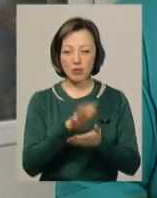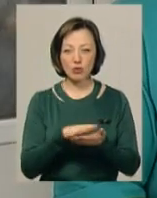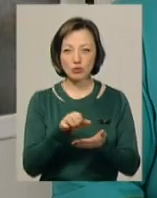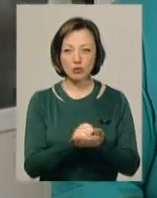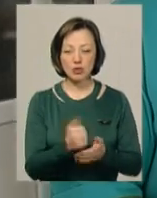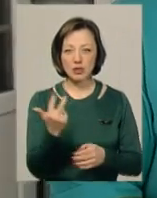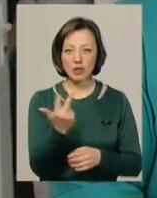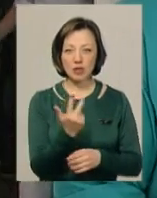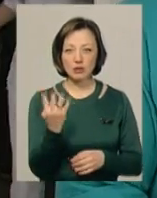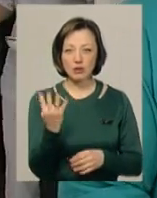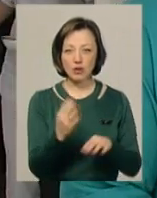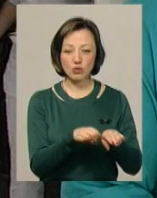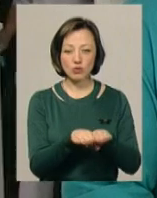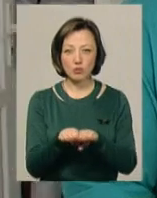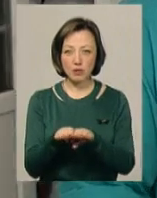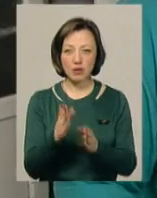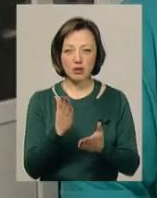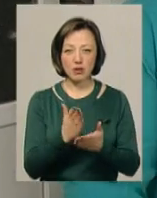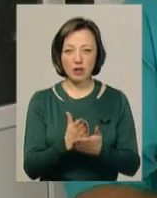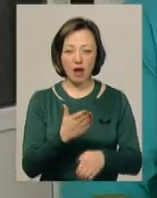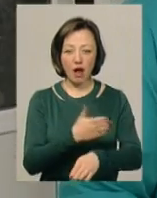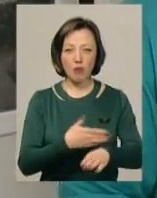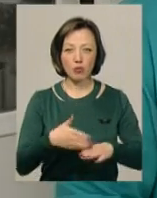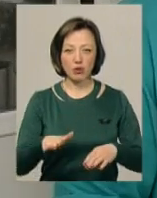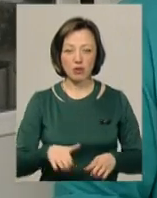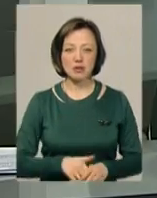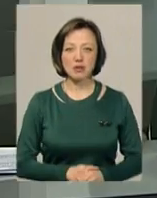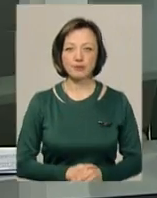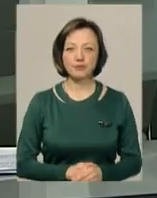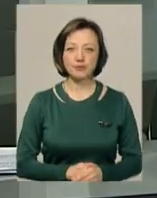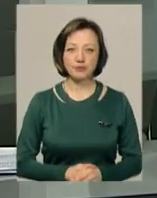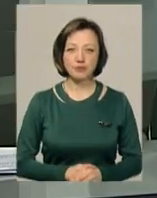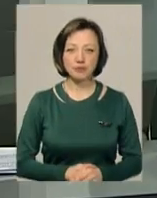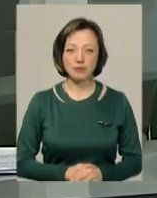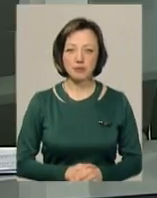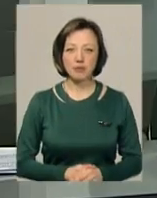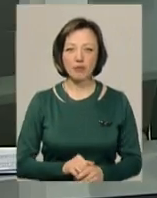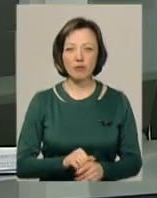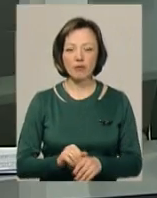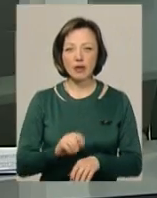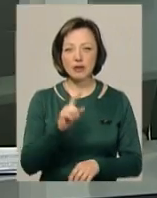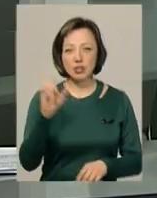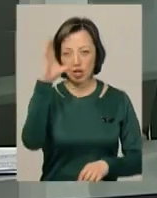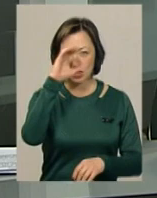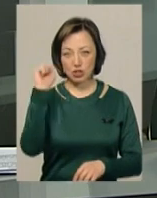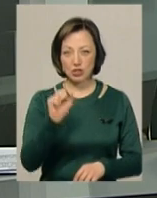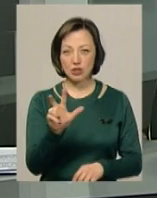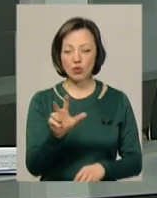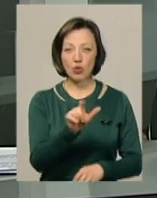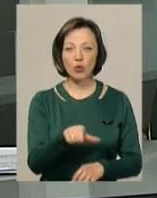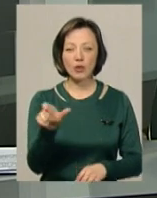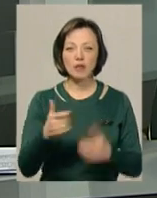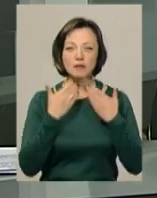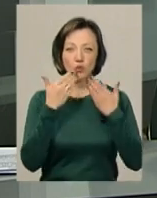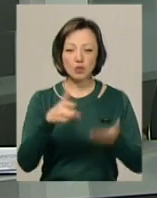третього і четвертої ступені йде ампутація. За ніч троє людей звернулися до мобільного пункту